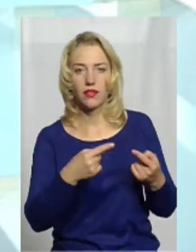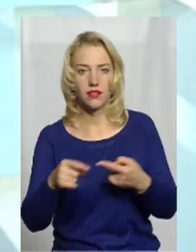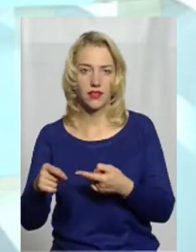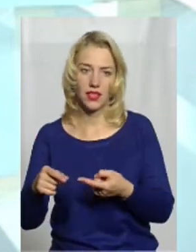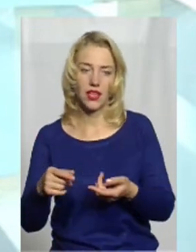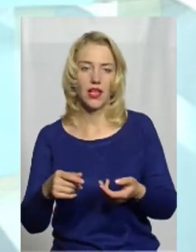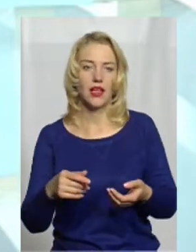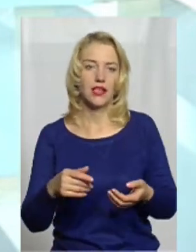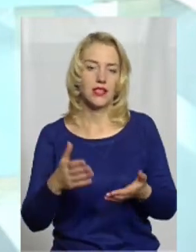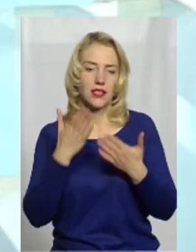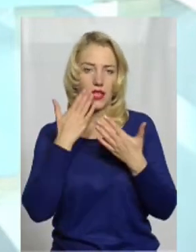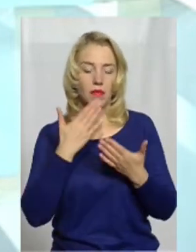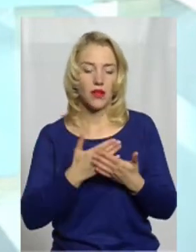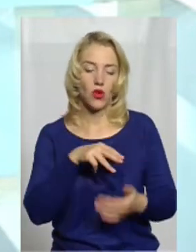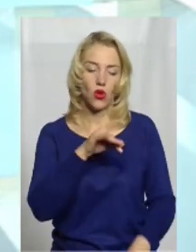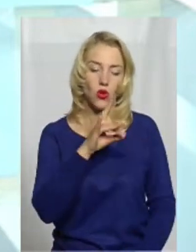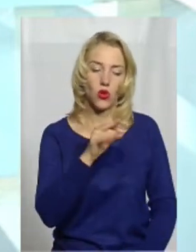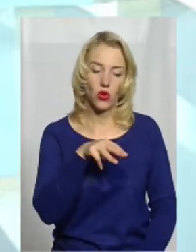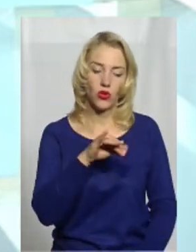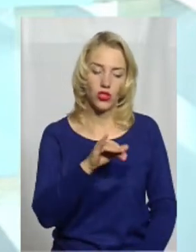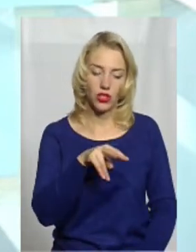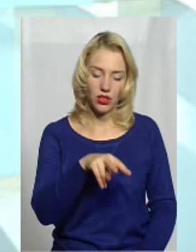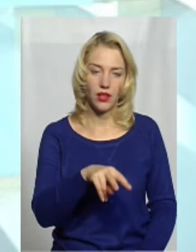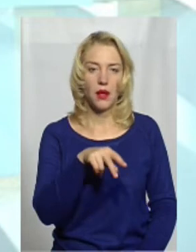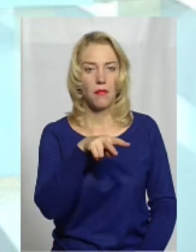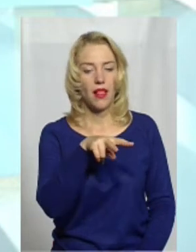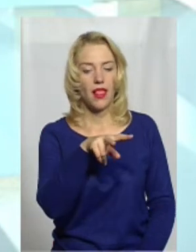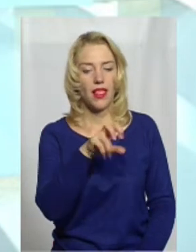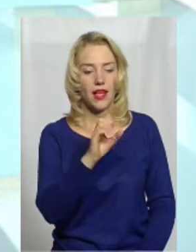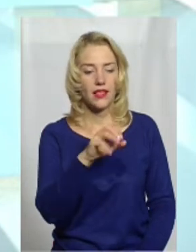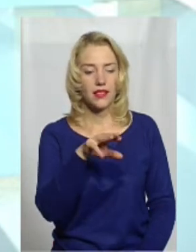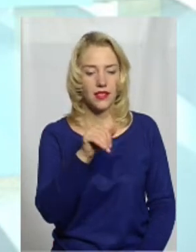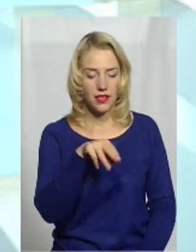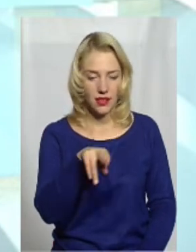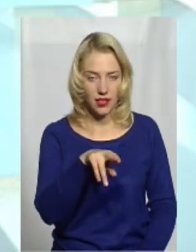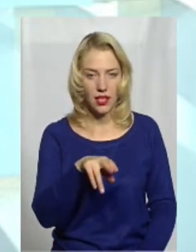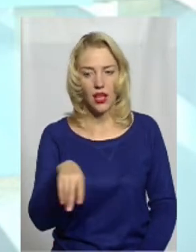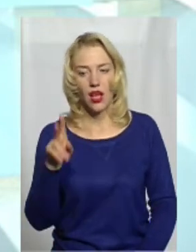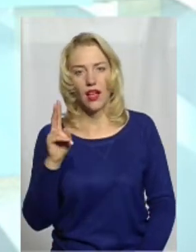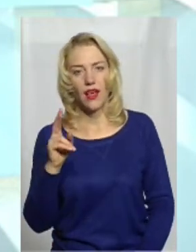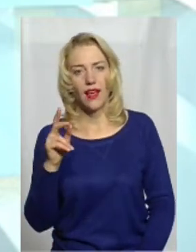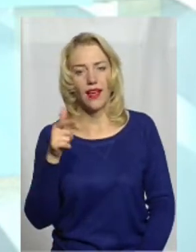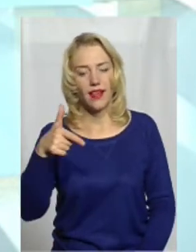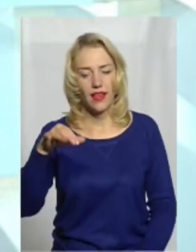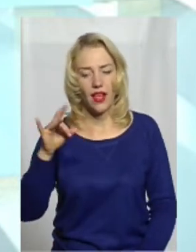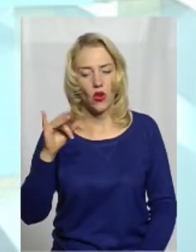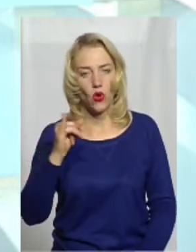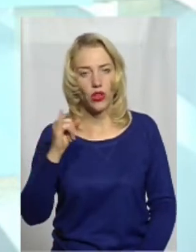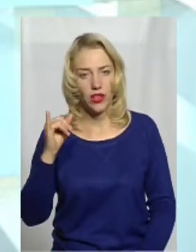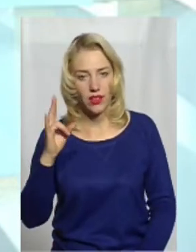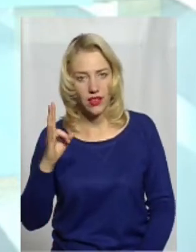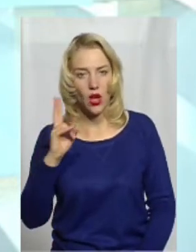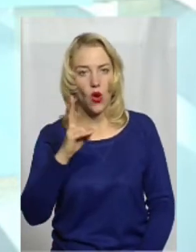тратіл, пластіт, або героїн і кокаїн. Вони мають зовсім різні запахи, і ми навчаємо службових собак на кожній з цих